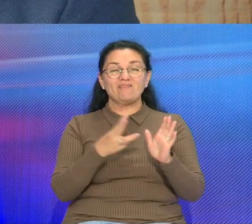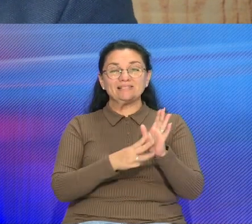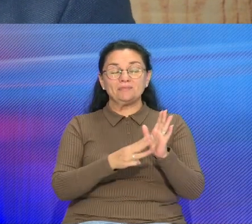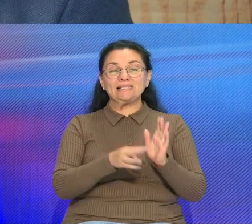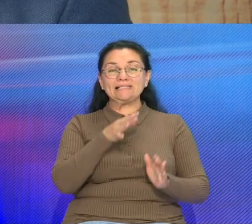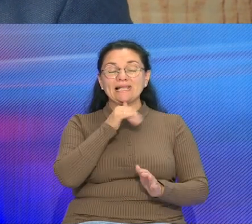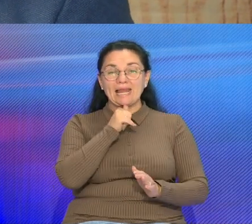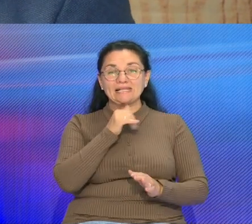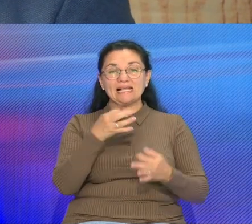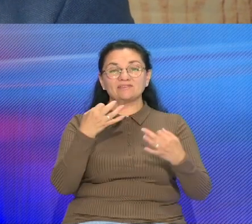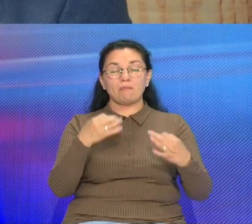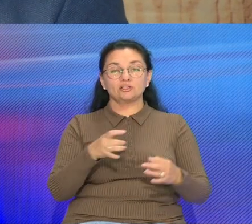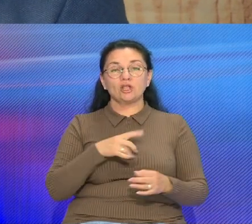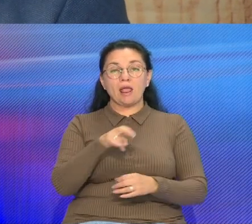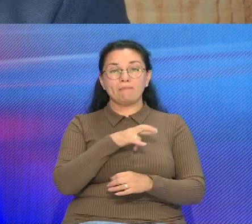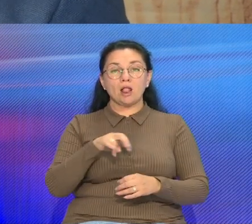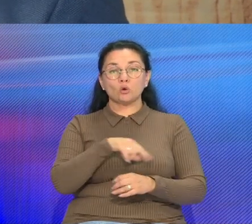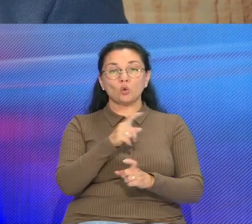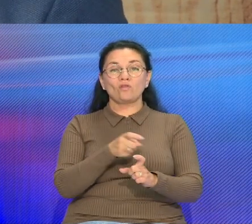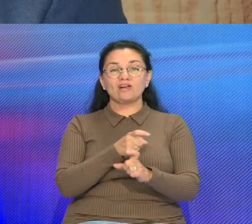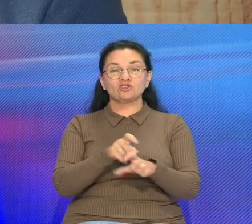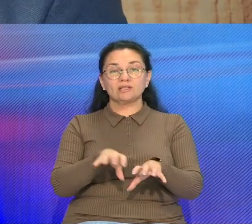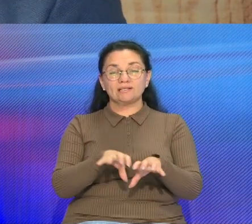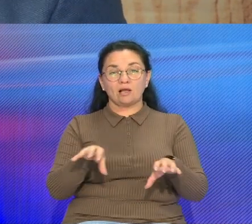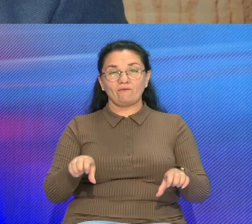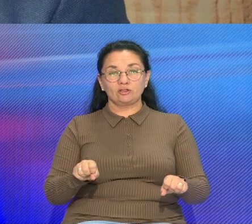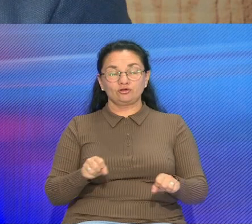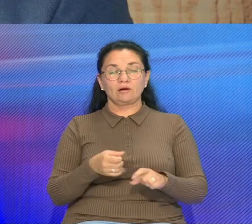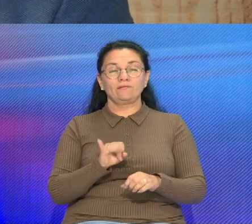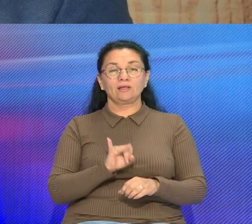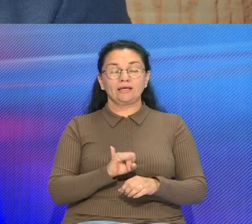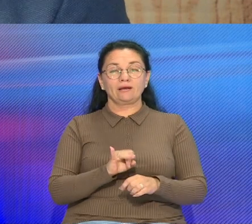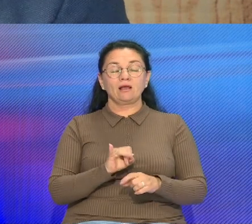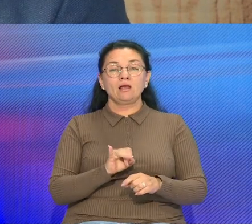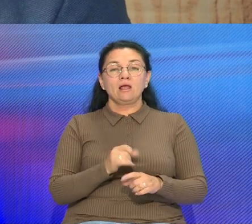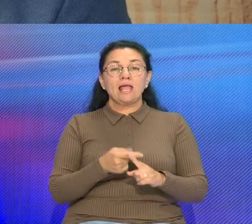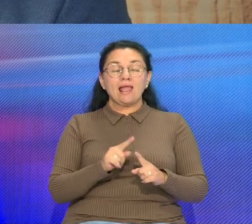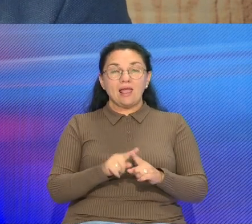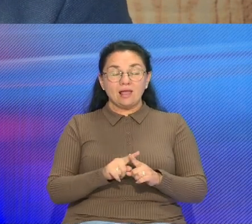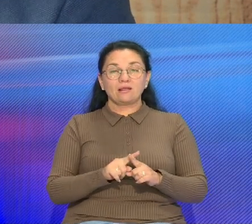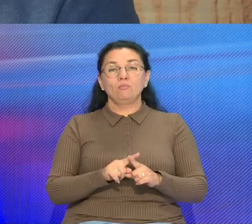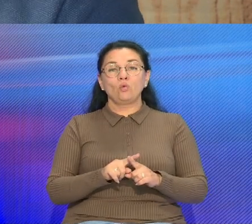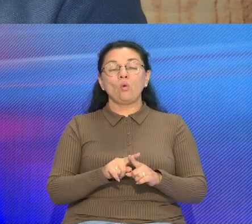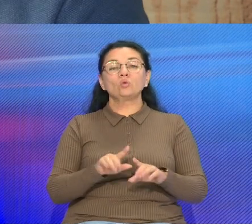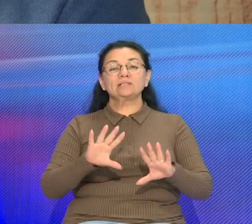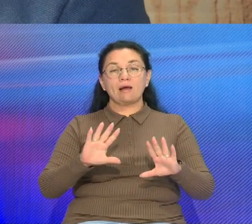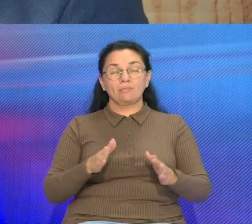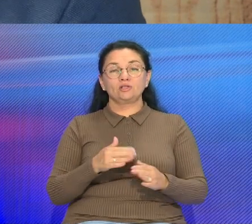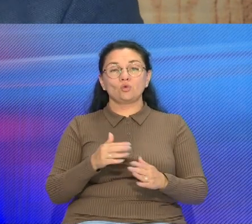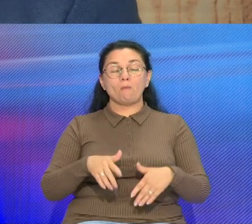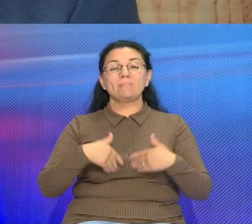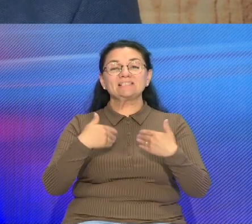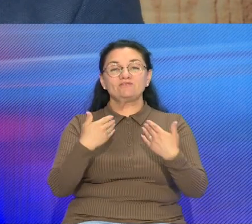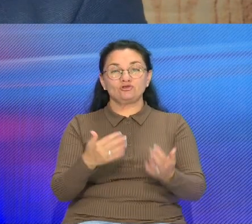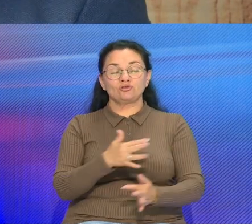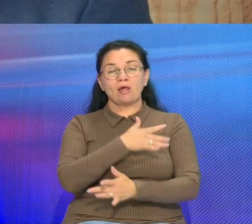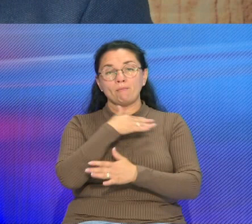освобождения Республики Беларусь От немецко-фашистских захватчиков Именно этому событию посвящено очень